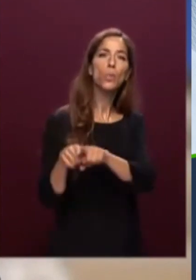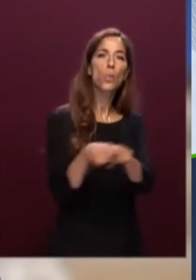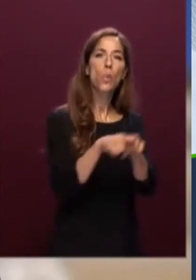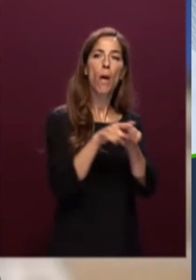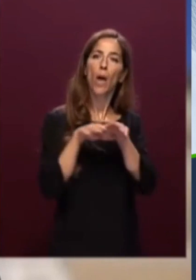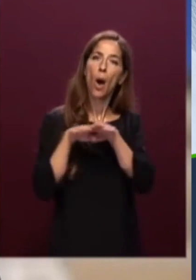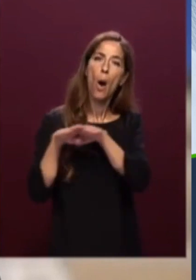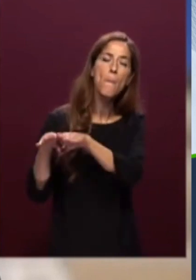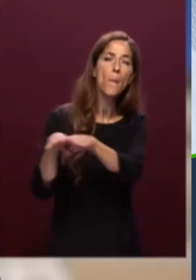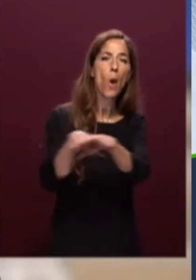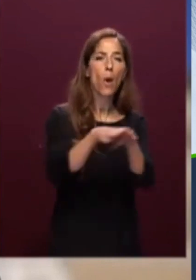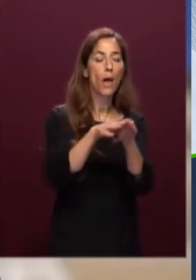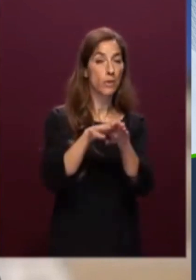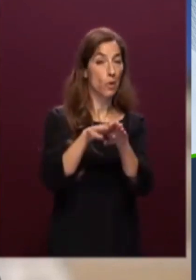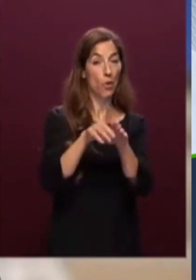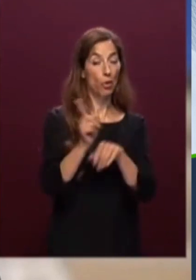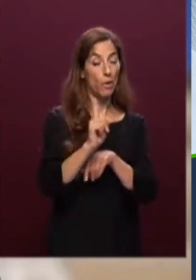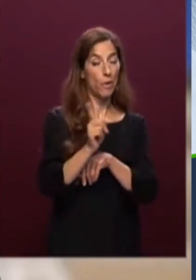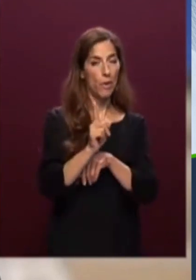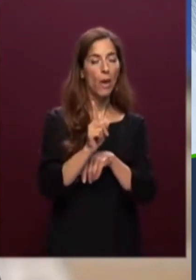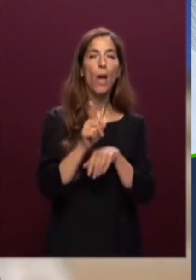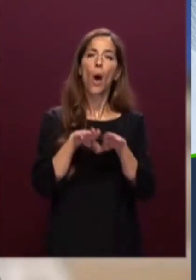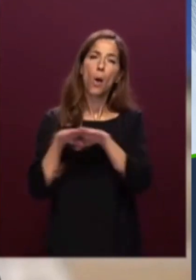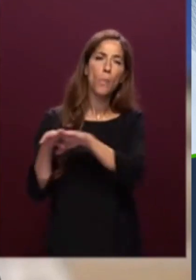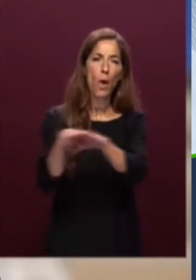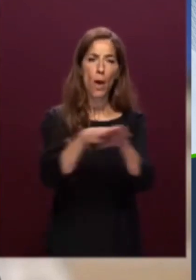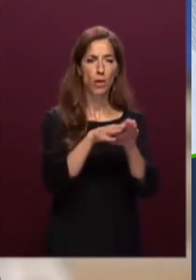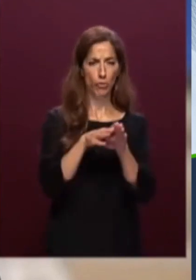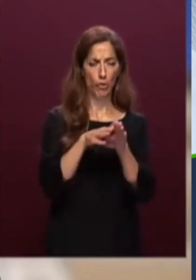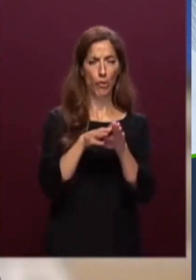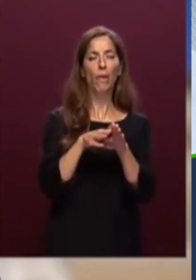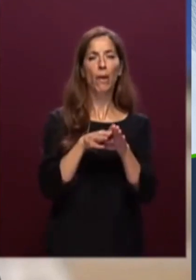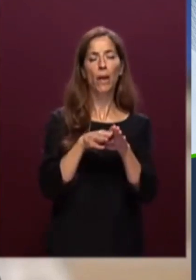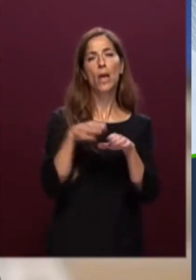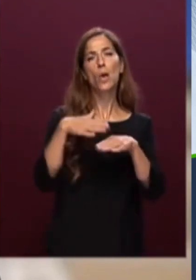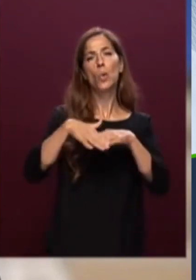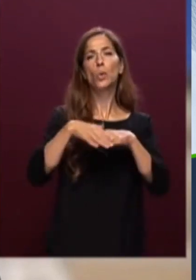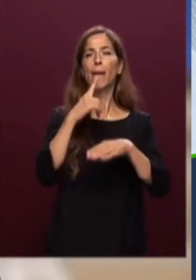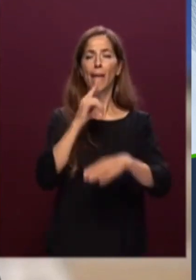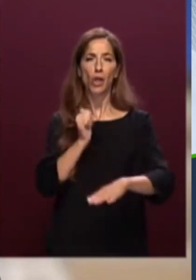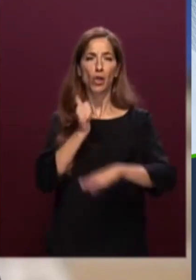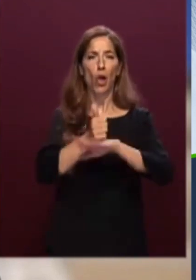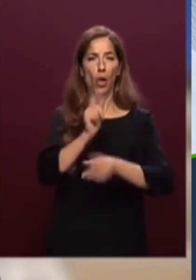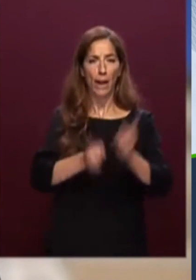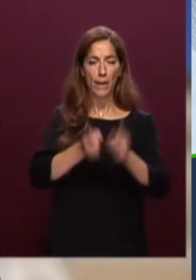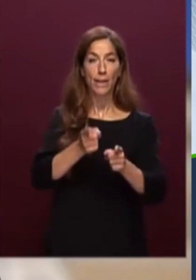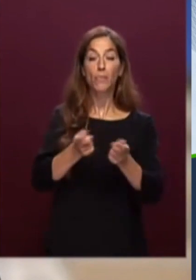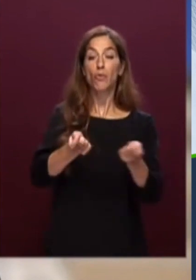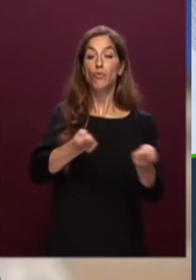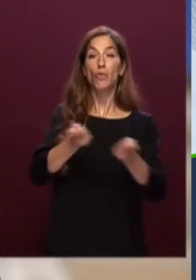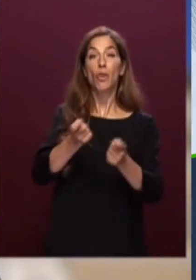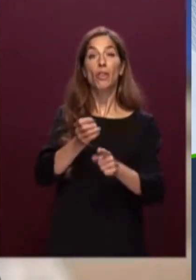totalitarismi delle imposizioni centrali sulle espressioni della volontà dei cittadini